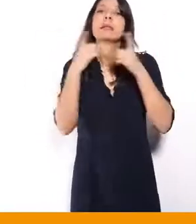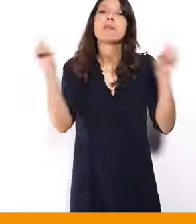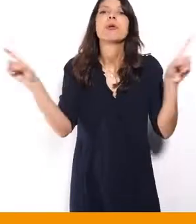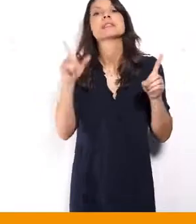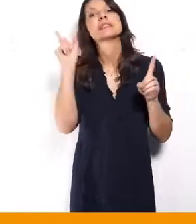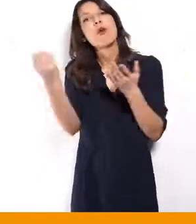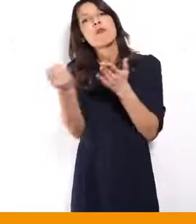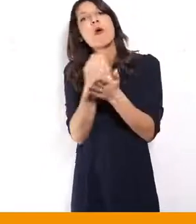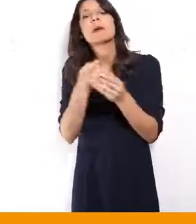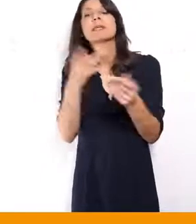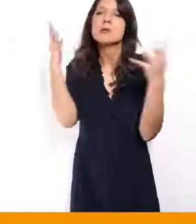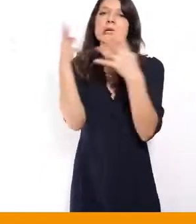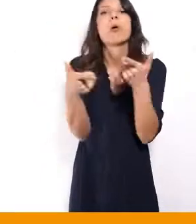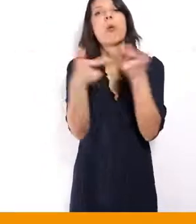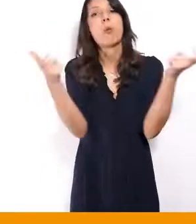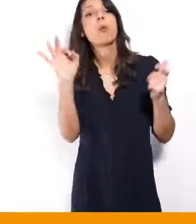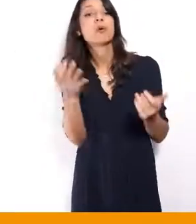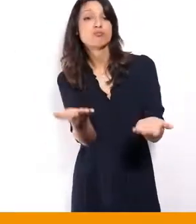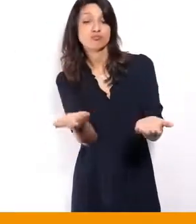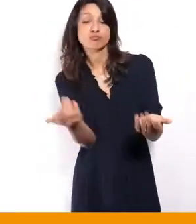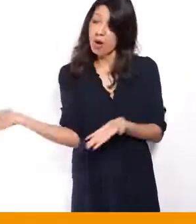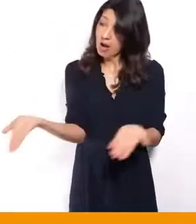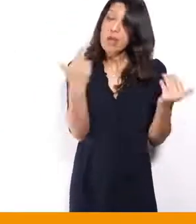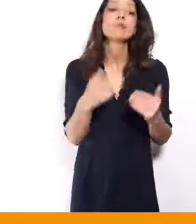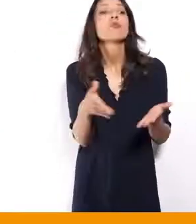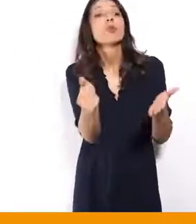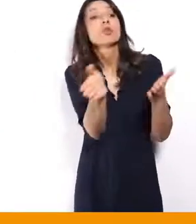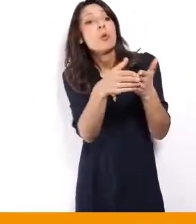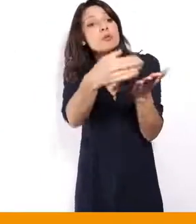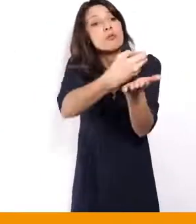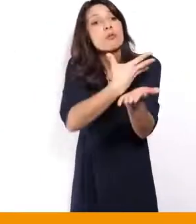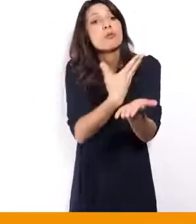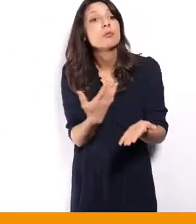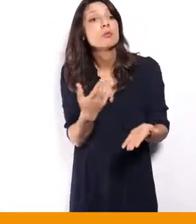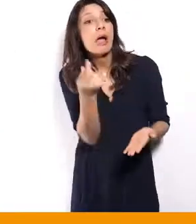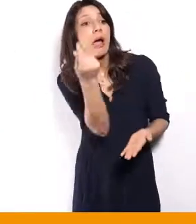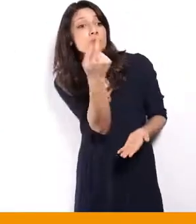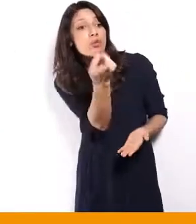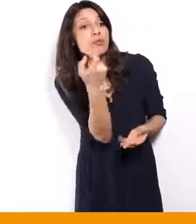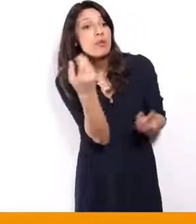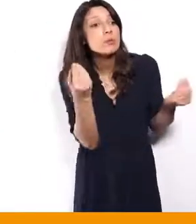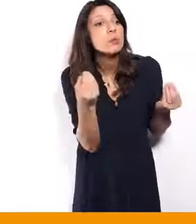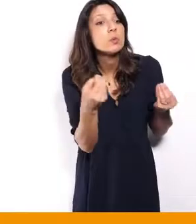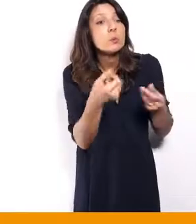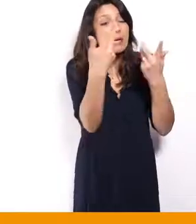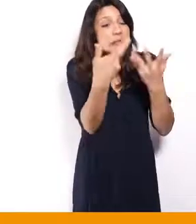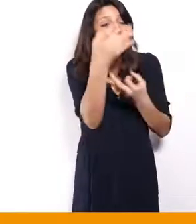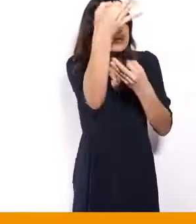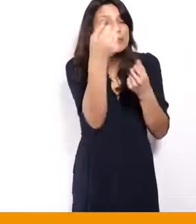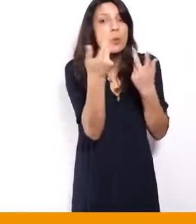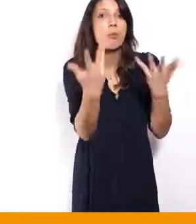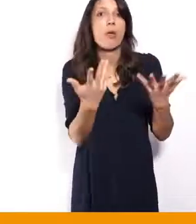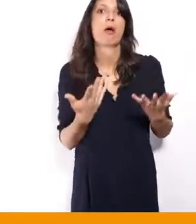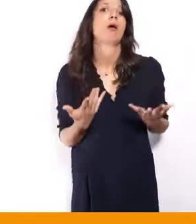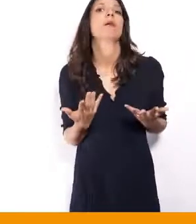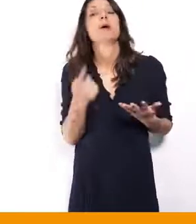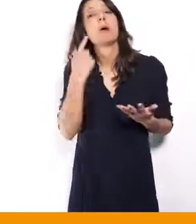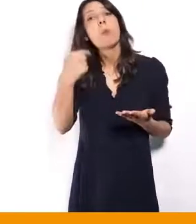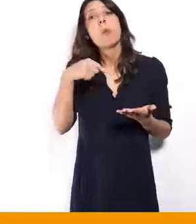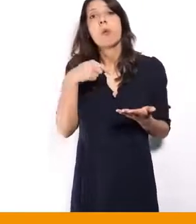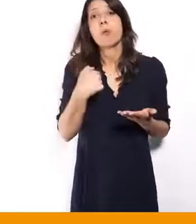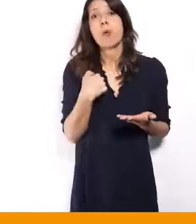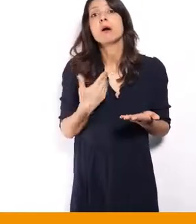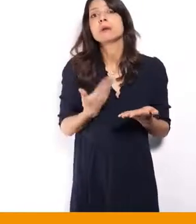Allons voir, allons voir finalement où passent les richesses que nous produisons tous, collectivement. pour moi, c'est aussi un levier